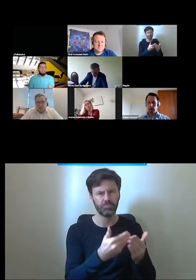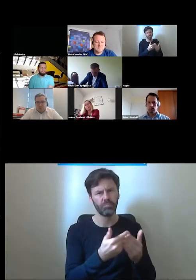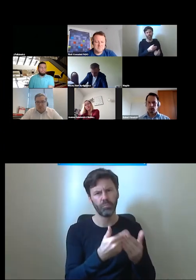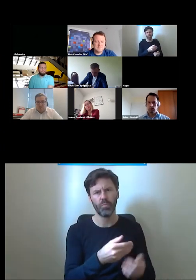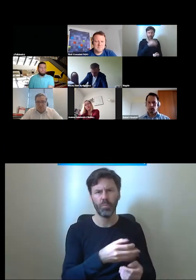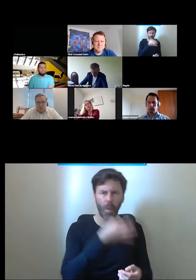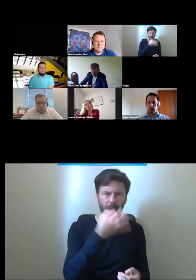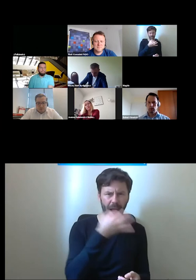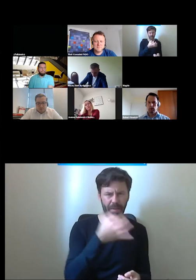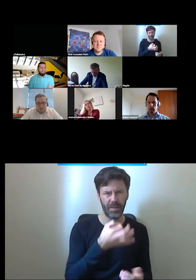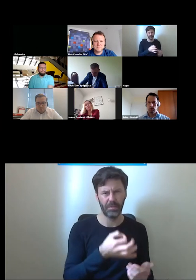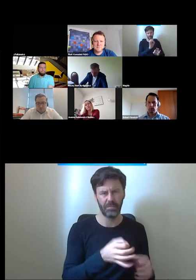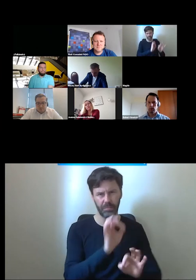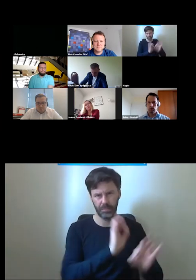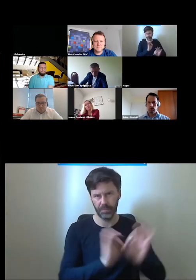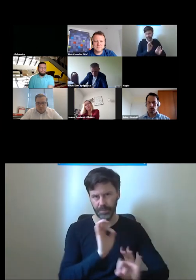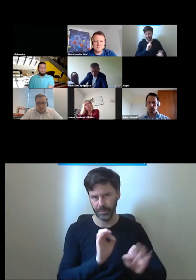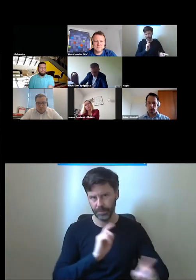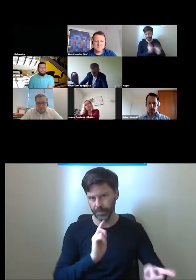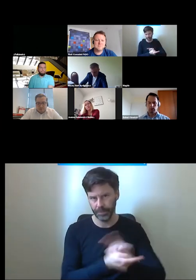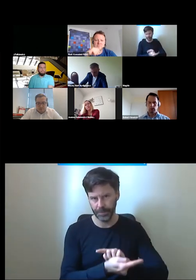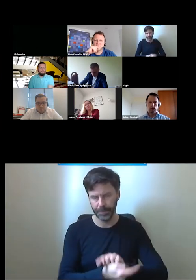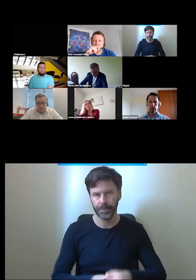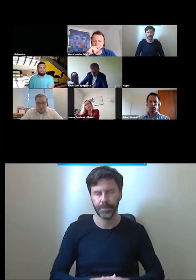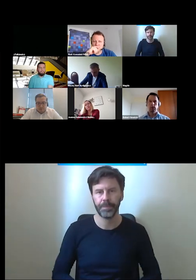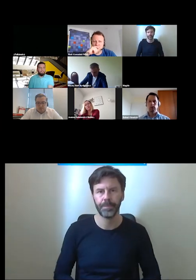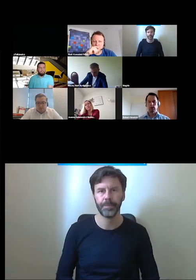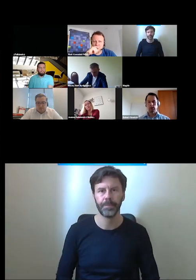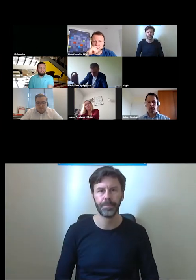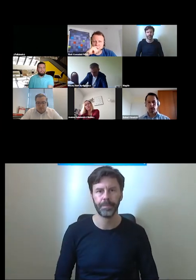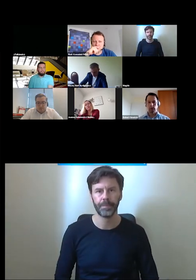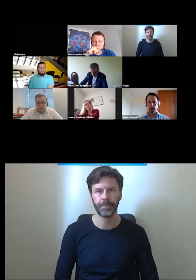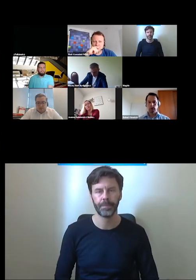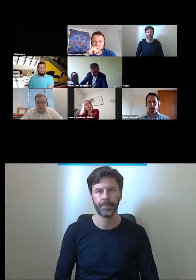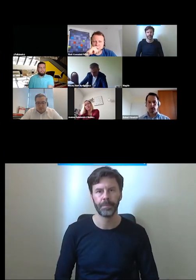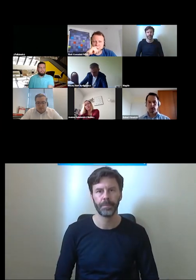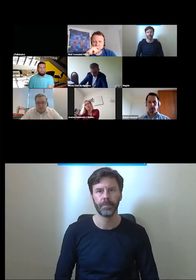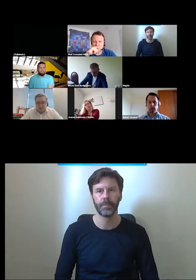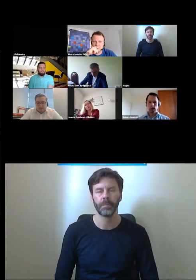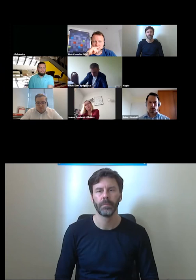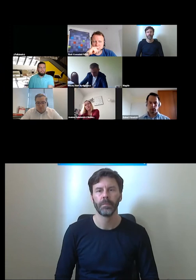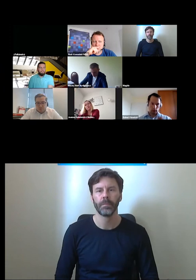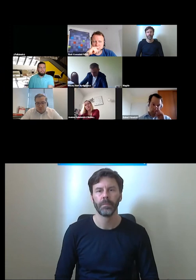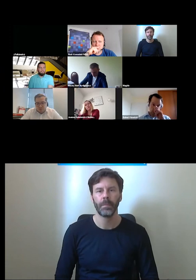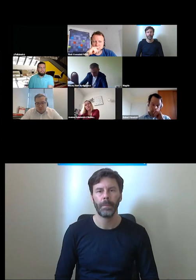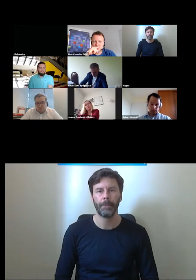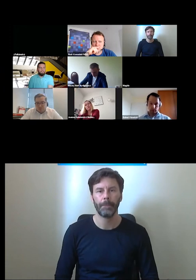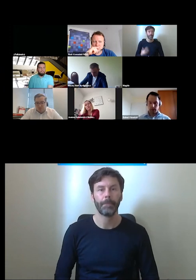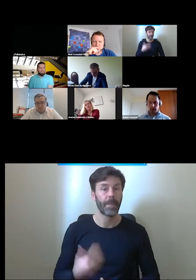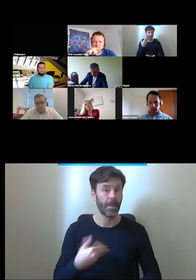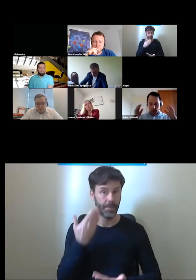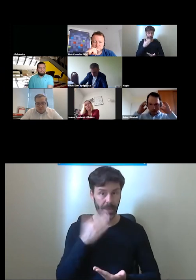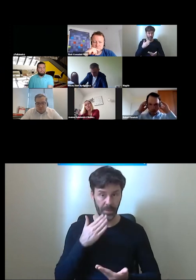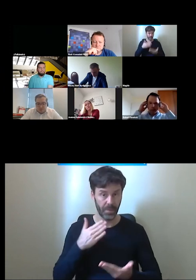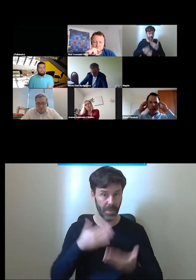tak się stało ale przede wszystkim jaka była reneza danego problemu danej przeszkody i cieszę się że możemy dzisiaj o tym rozmawiać